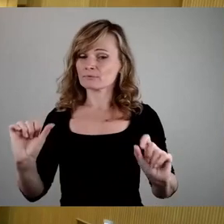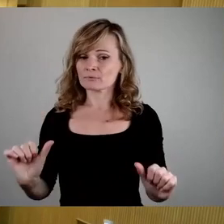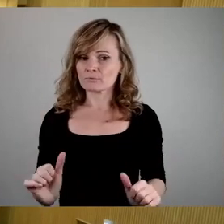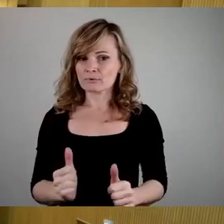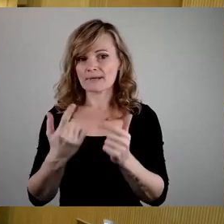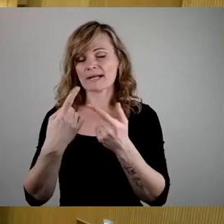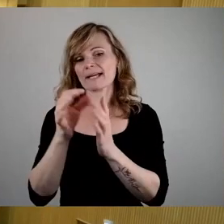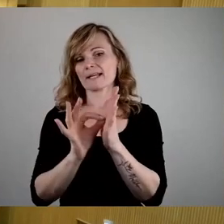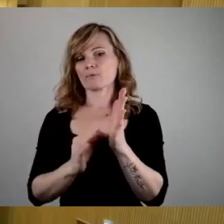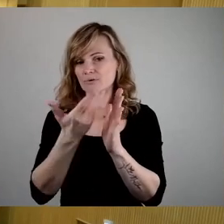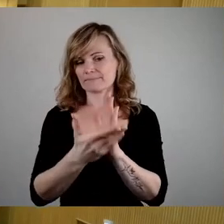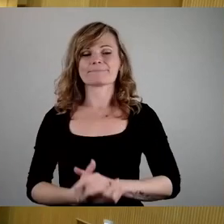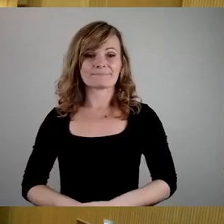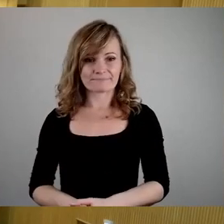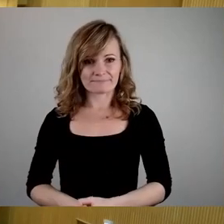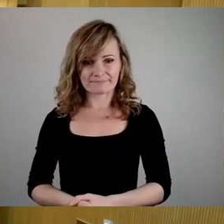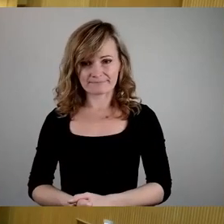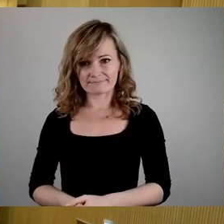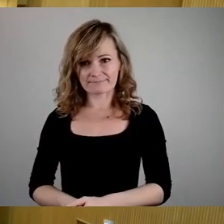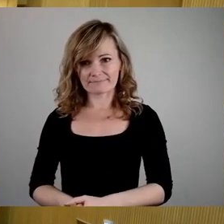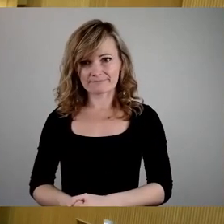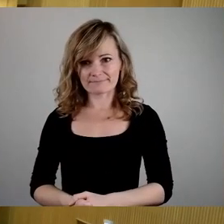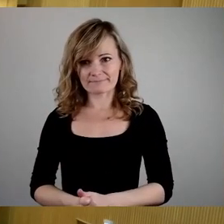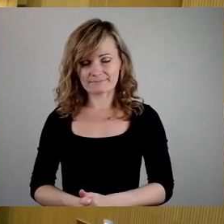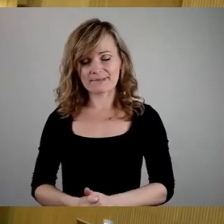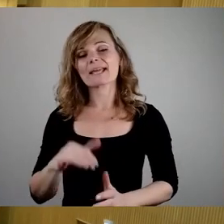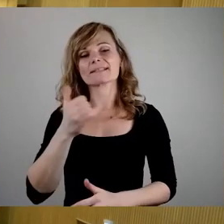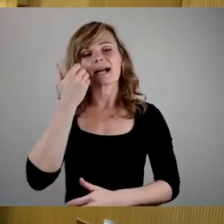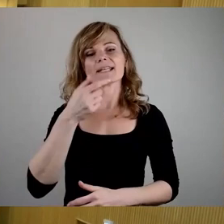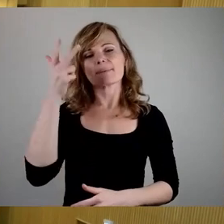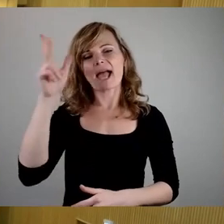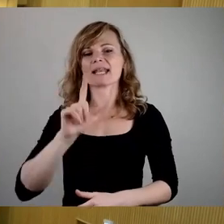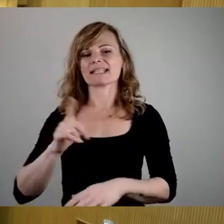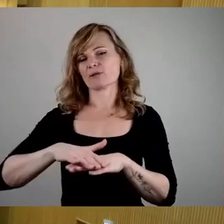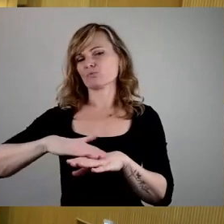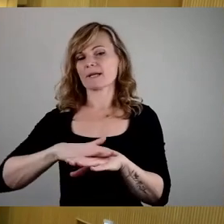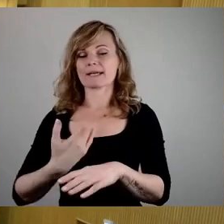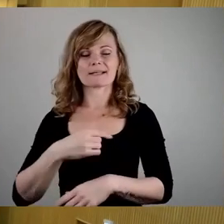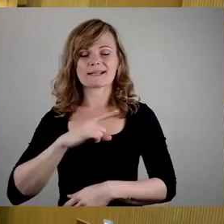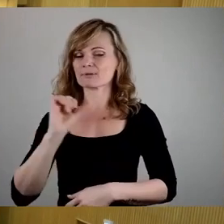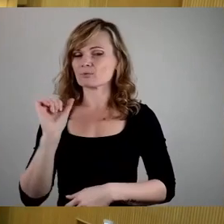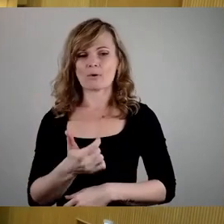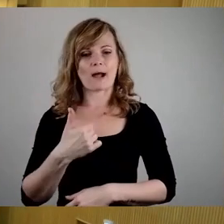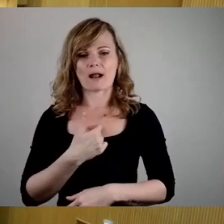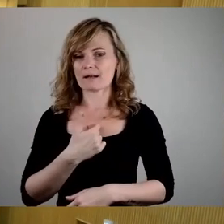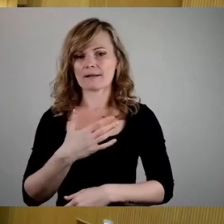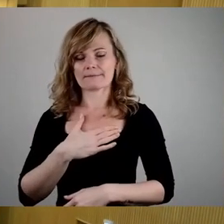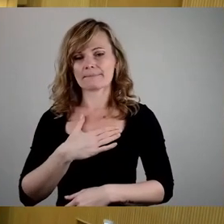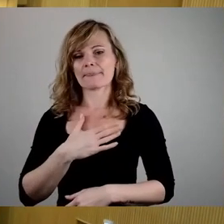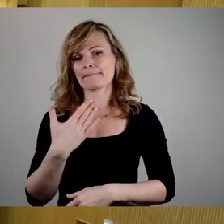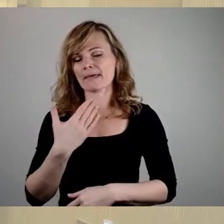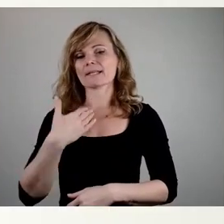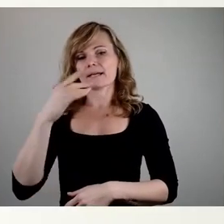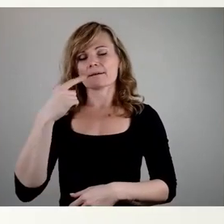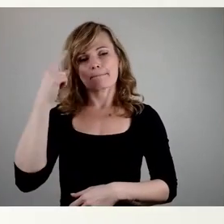Punkte. Thunhauser. Ja, lieber Herr Ligti, es tut mir leid, aber ich muss jetzt auch noch meine Meinung dazu sagen,